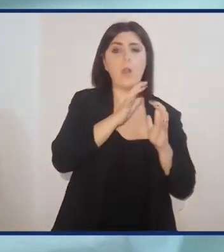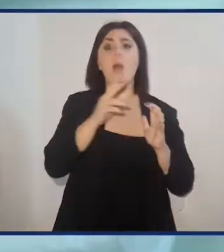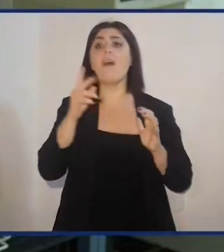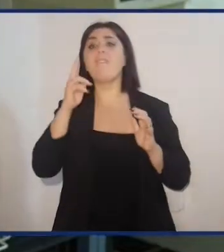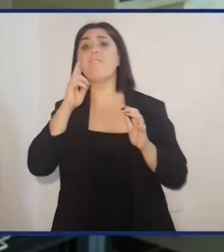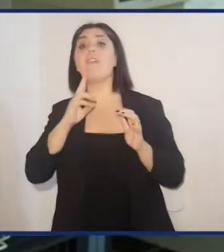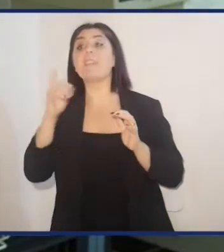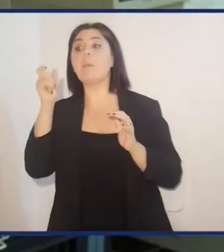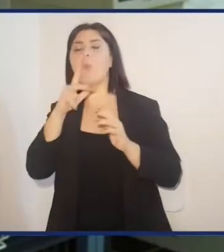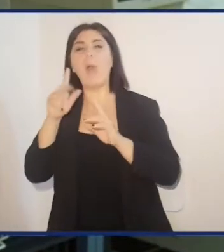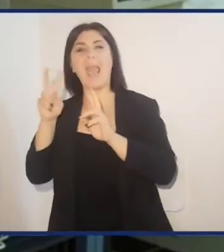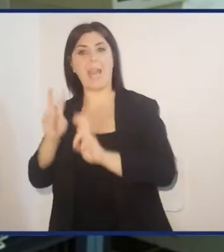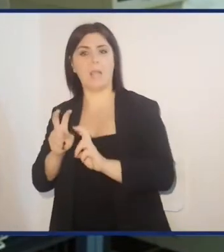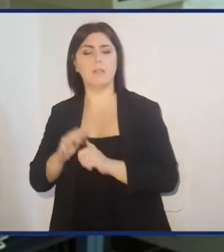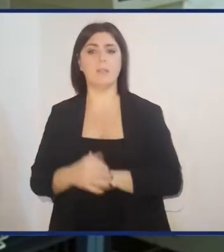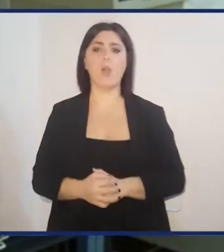verde blu elettrico.